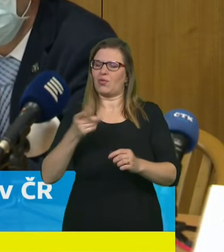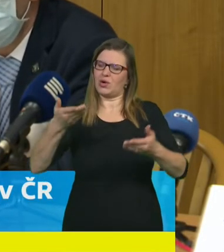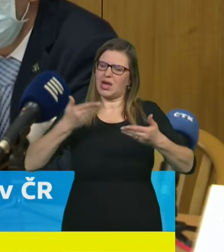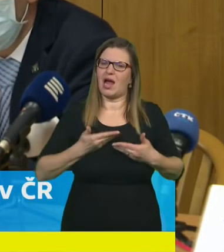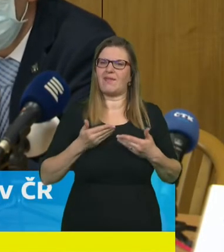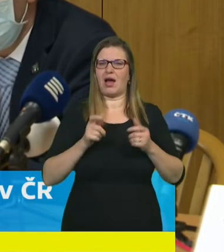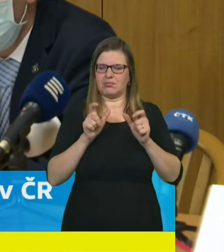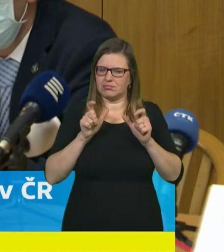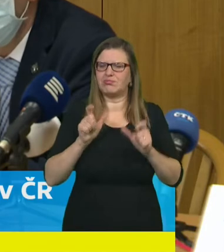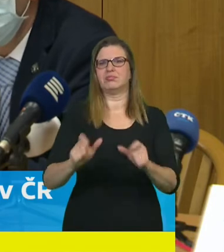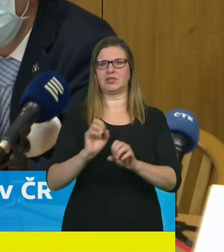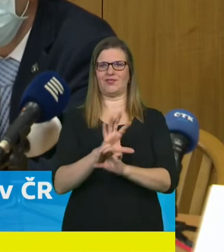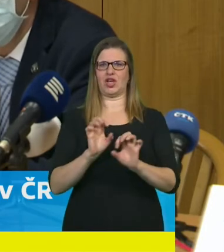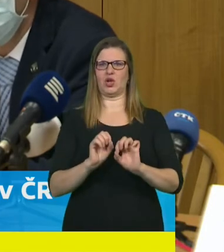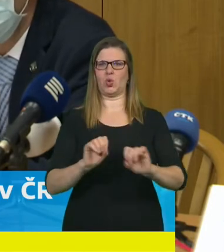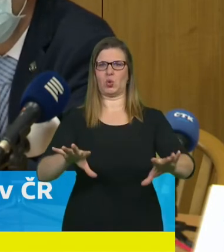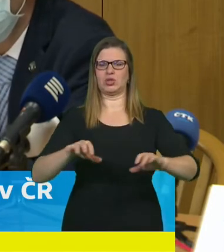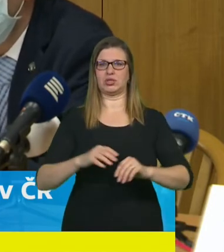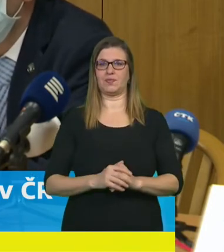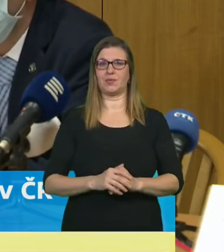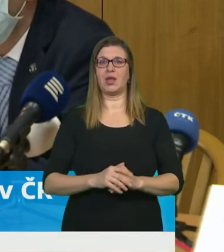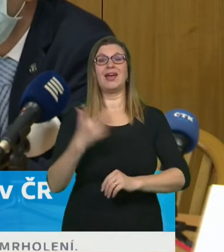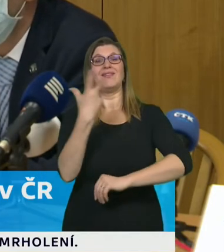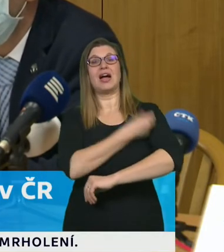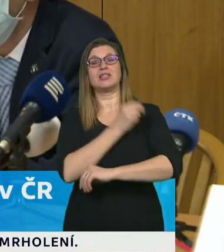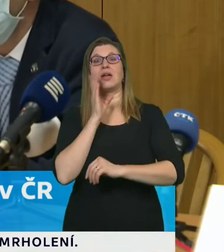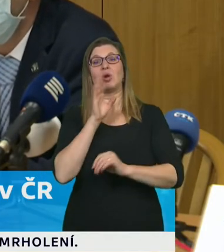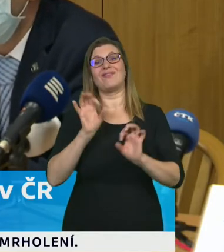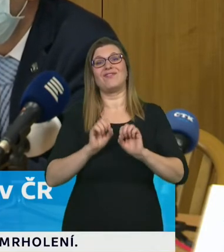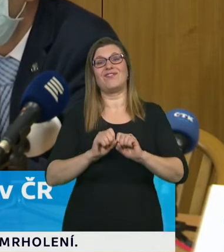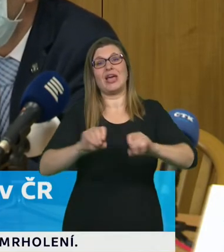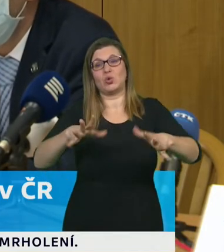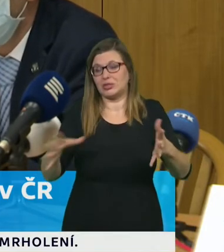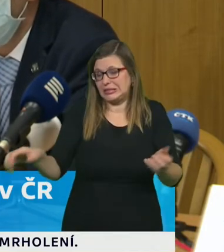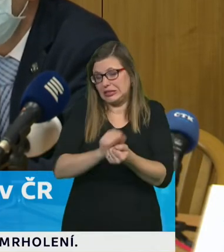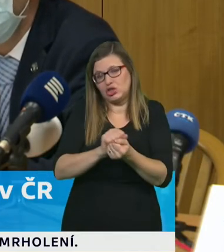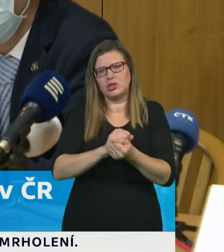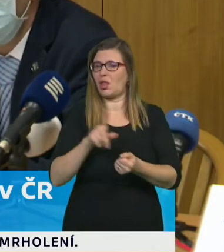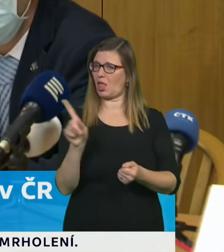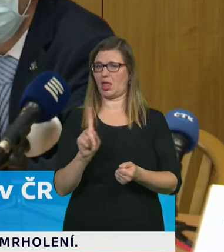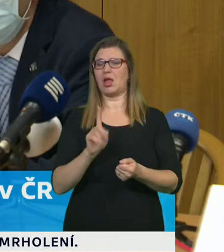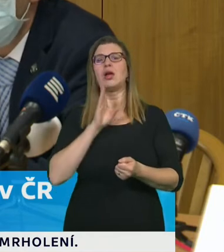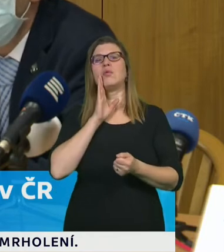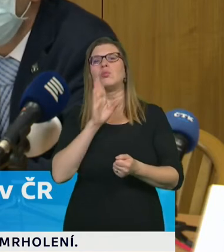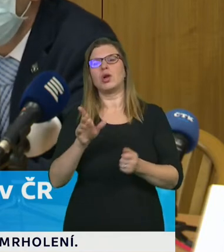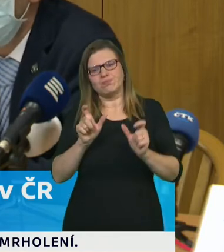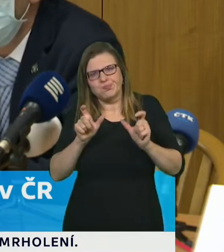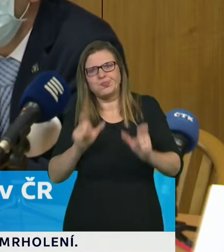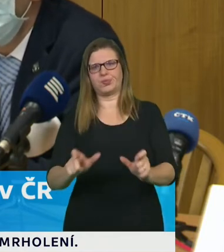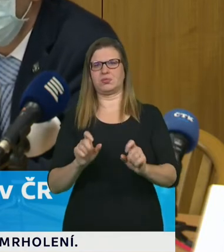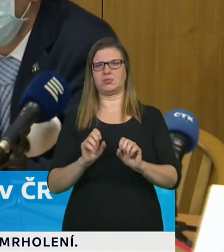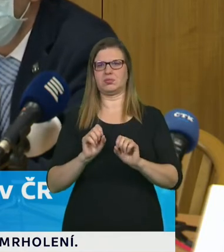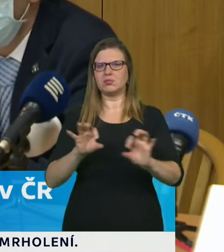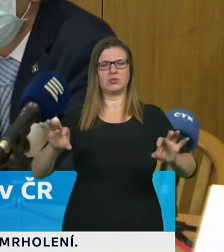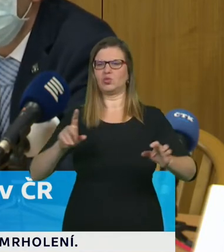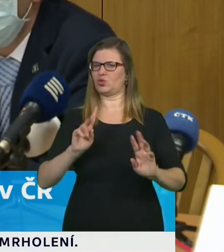kontrolu tak že se nebude moci rychle šířit v populaci protože většina z nás na něho zareaguje dříve než